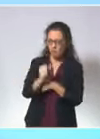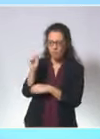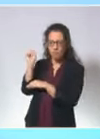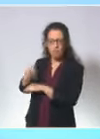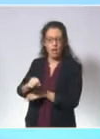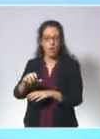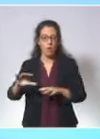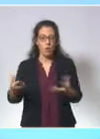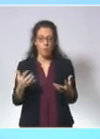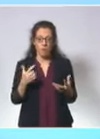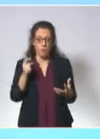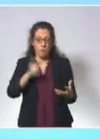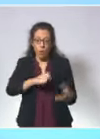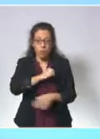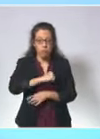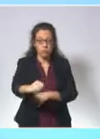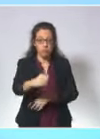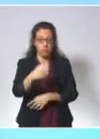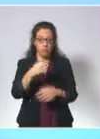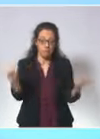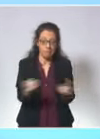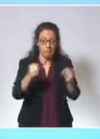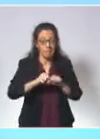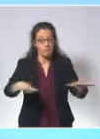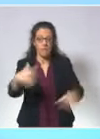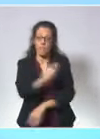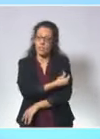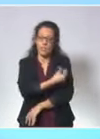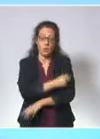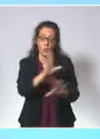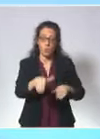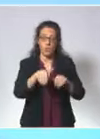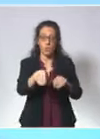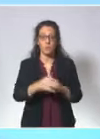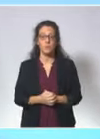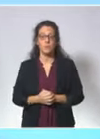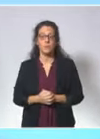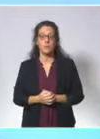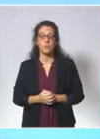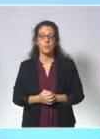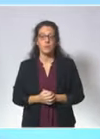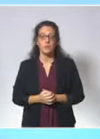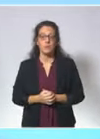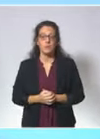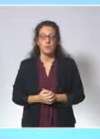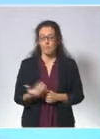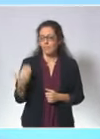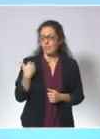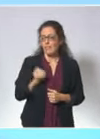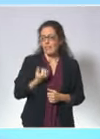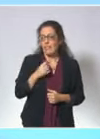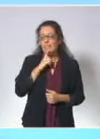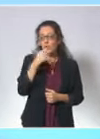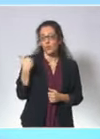nous devons encore accélérer la campagne de vaccination. Nous avons déjà franchi ces derniers jours des